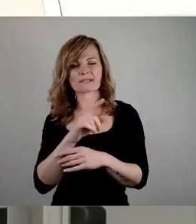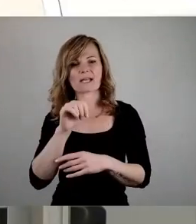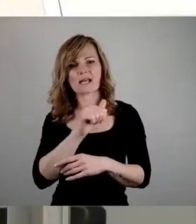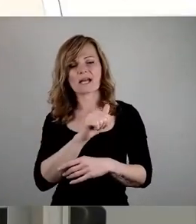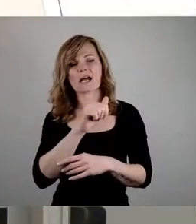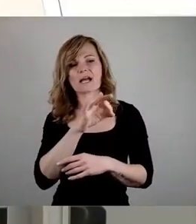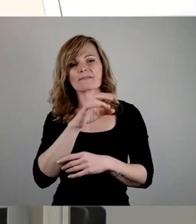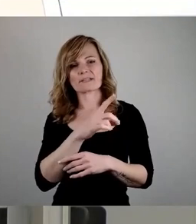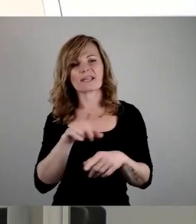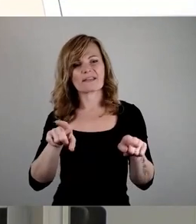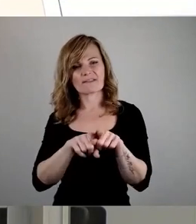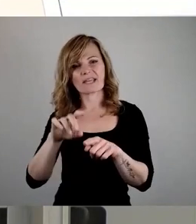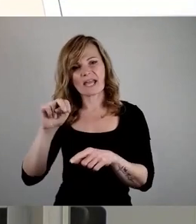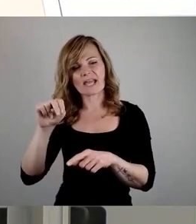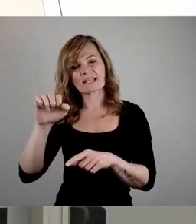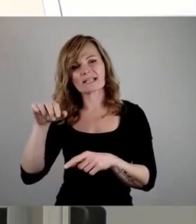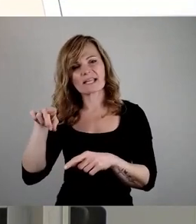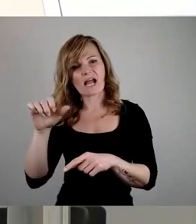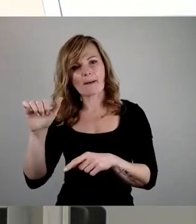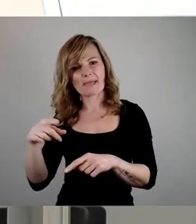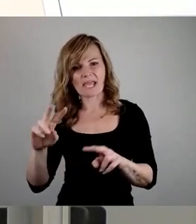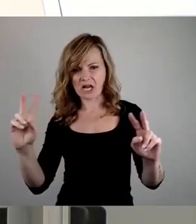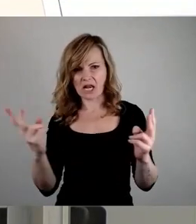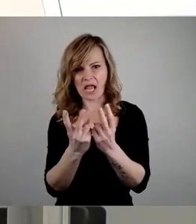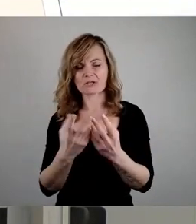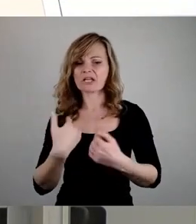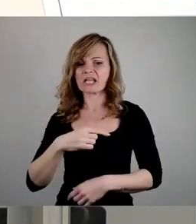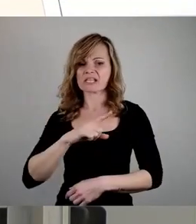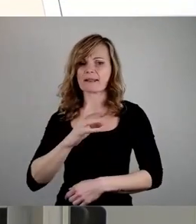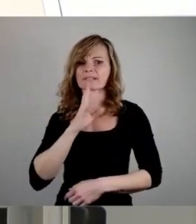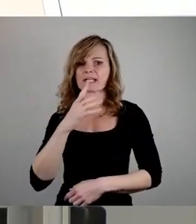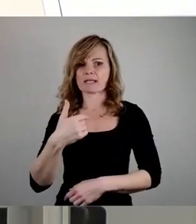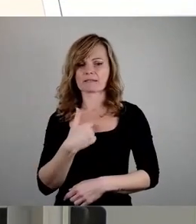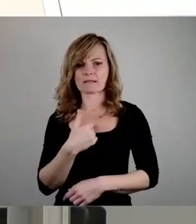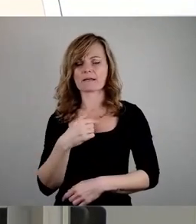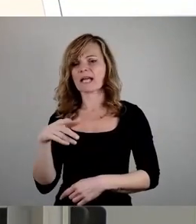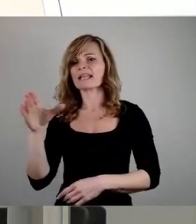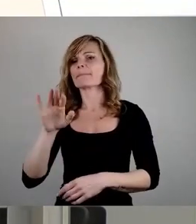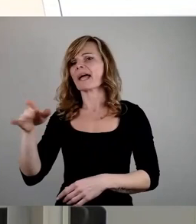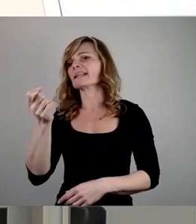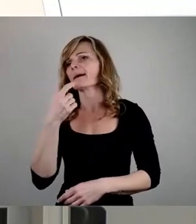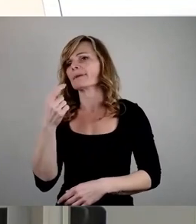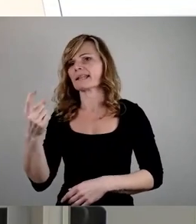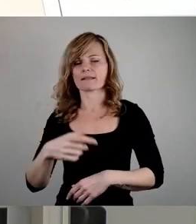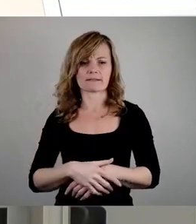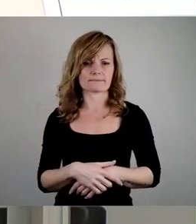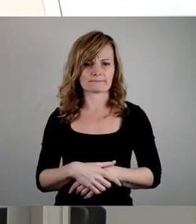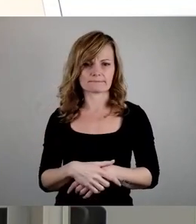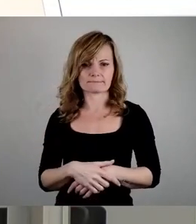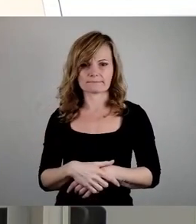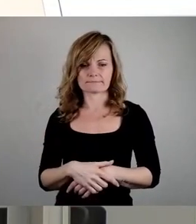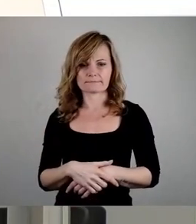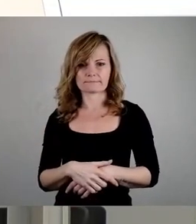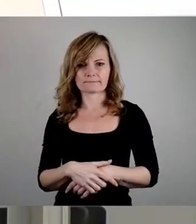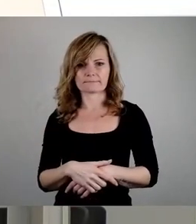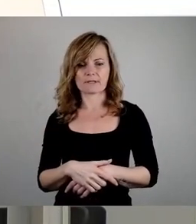gleichzusetzen. Ohne dass dies, jetzt rede ich, dann nimm deine Tabletten. Ohne dass dies zu einer Reaktion